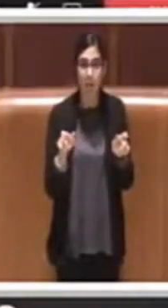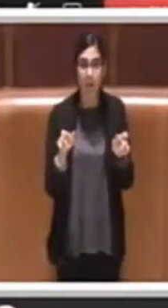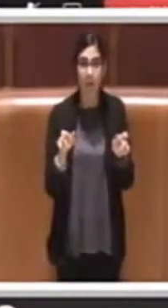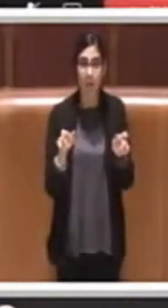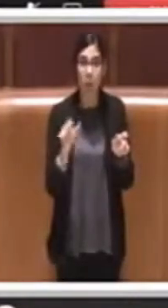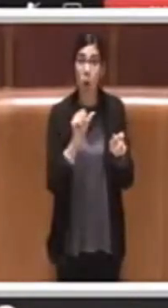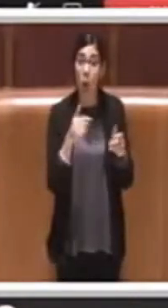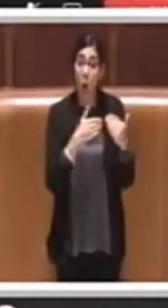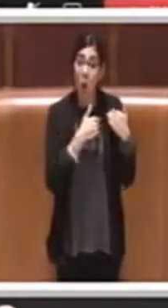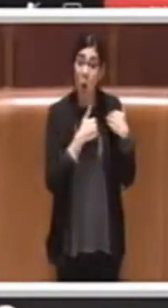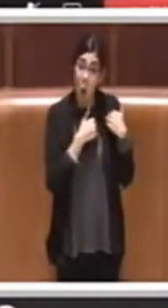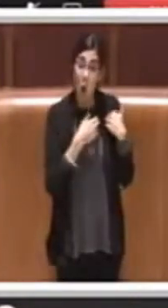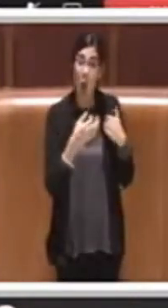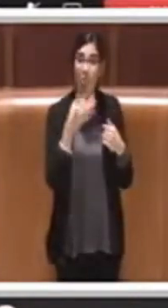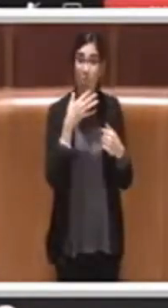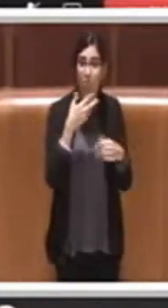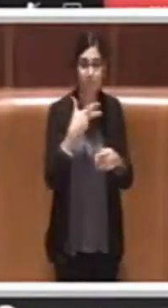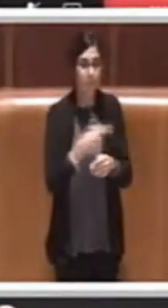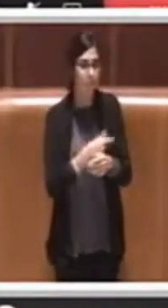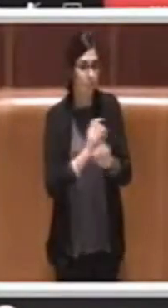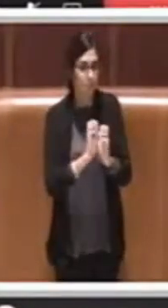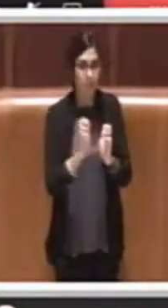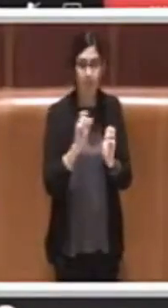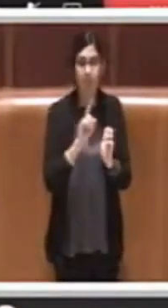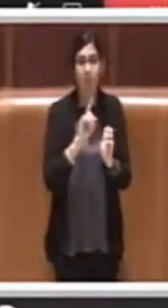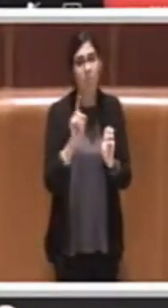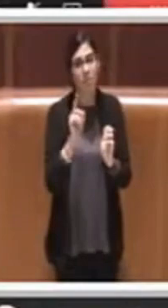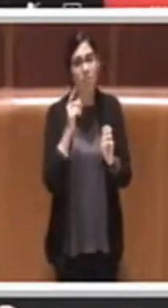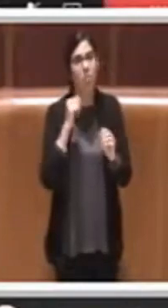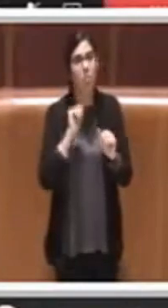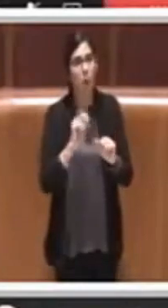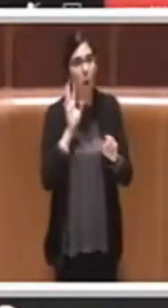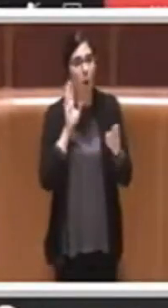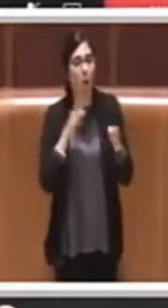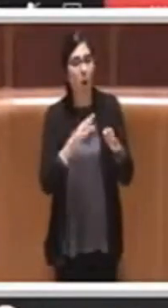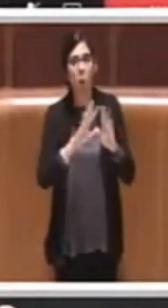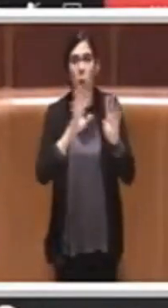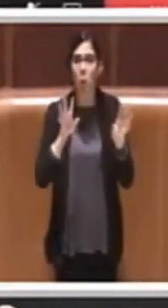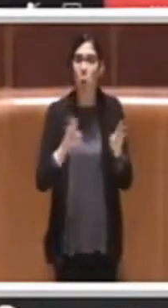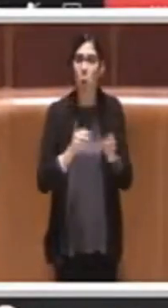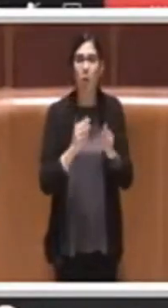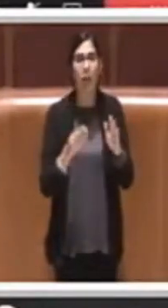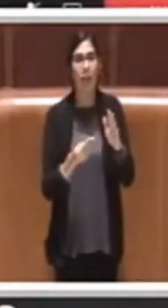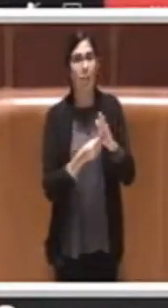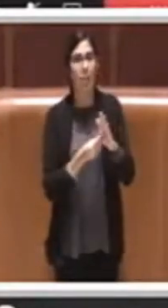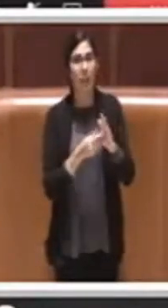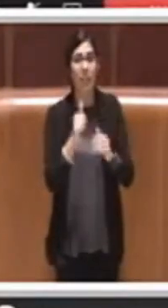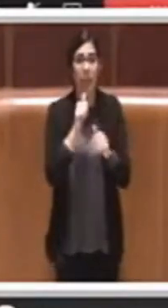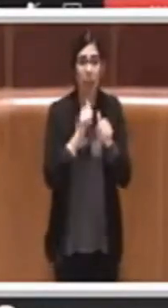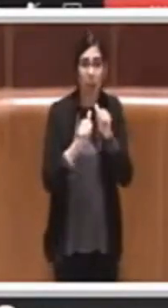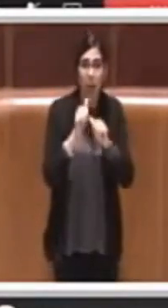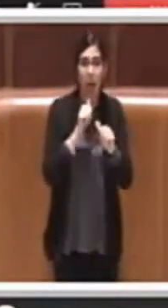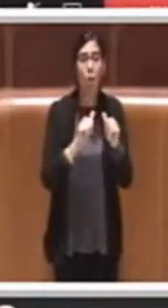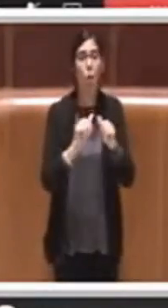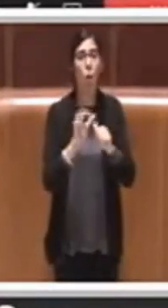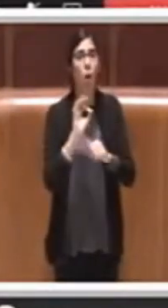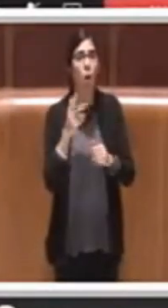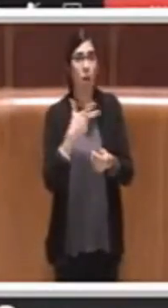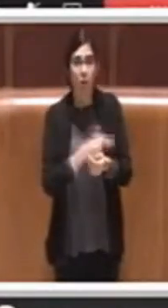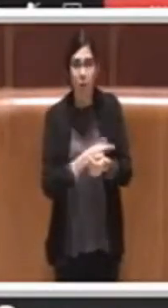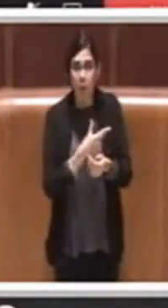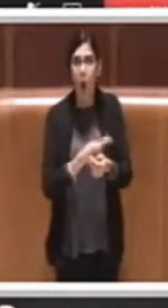delle tossico dipendenze ma di tutte le dipendenze dell'alcol, le droghe, le